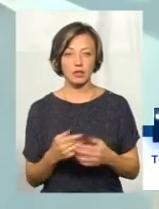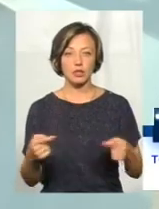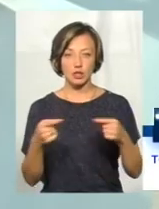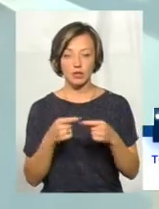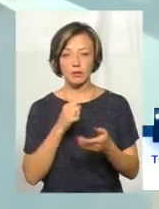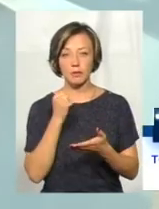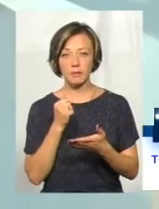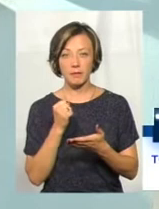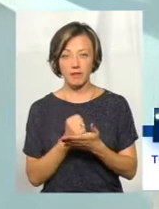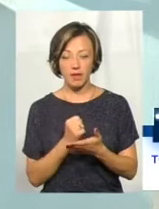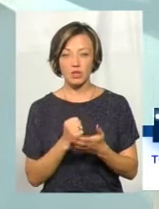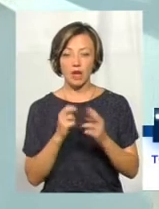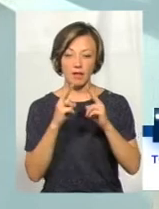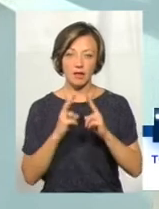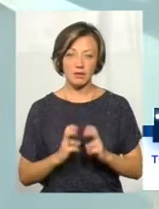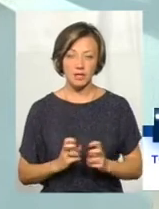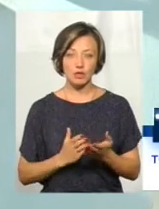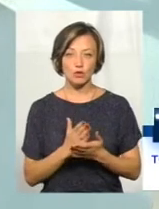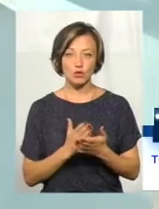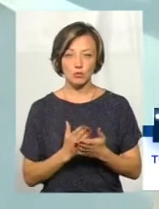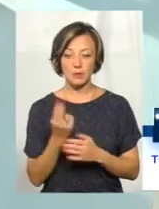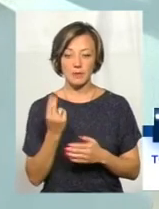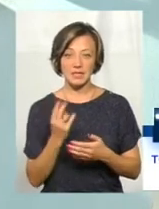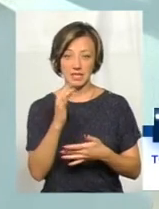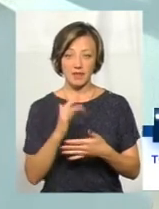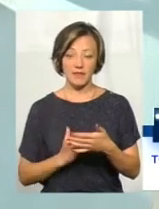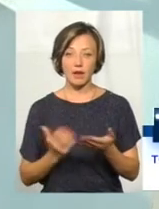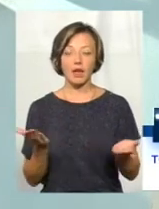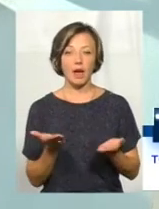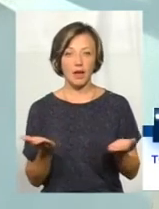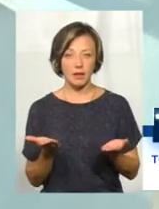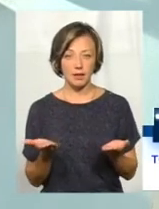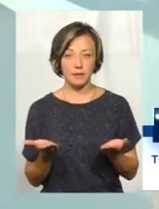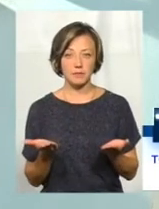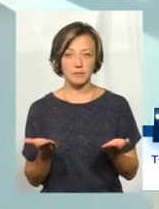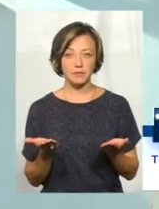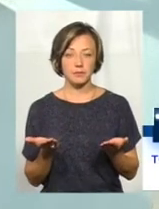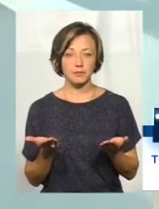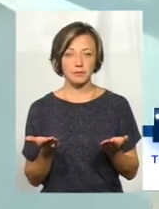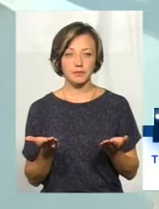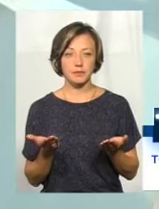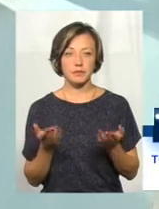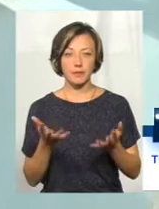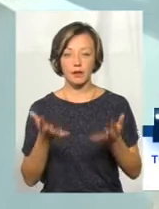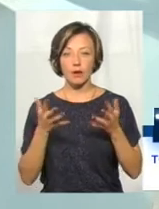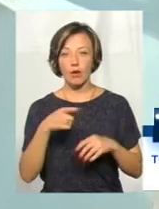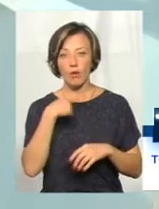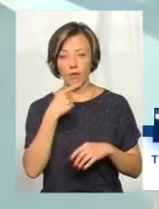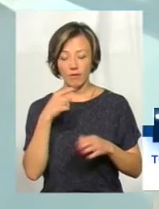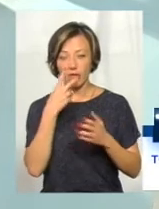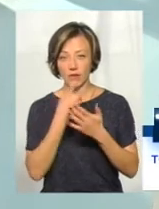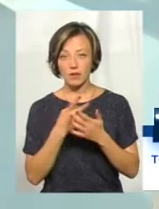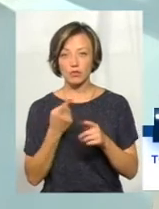підтверджені аналітичними службами цифри, які чітко говорять про те, що